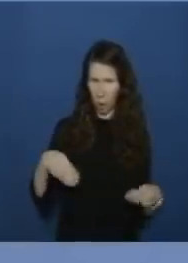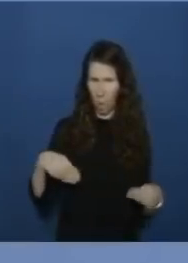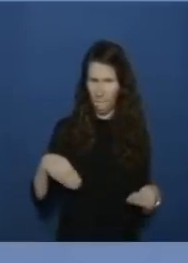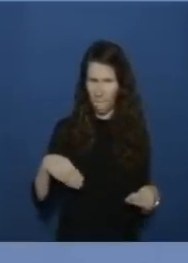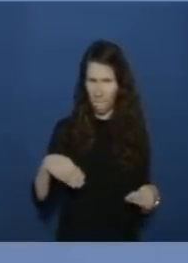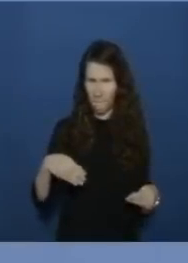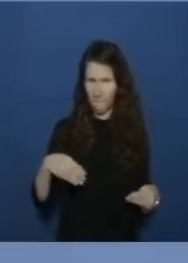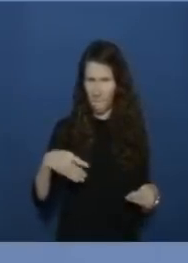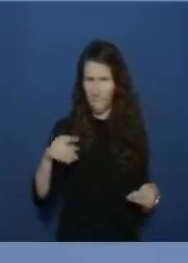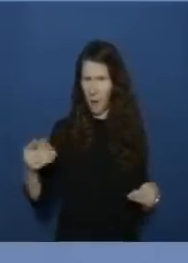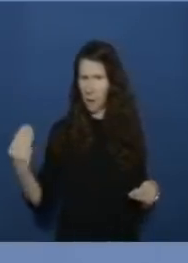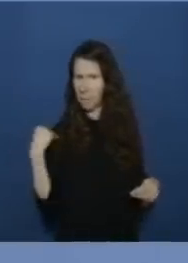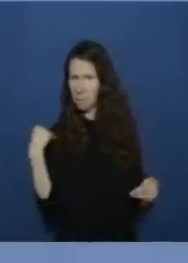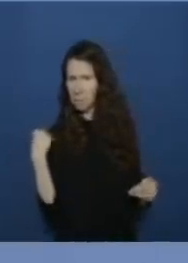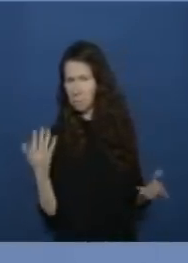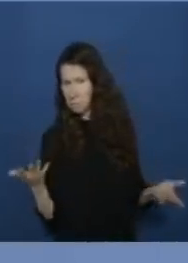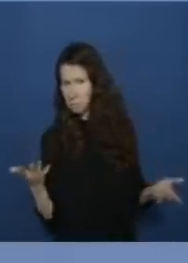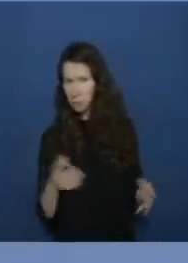mir zugerufen